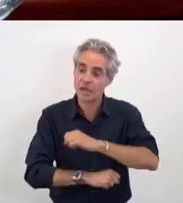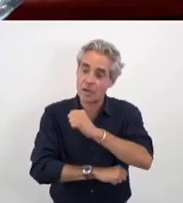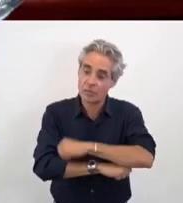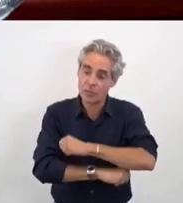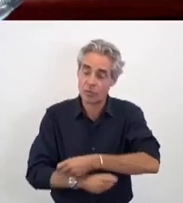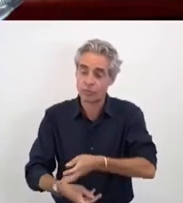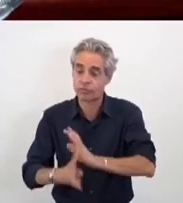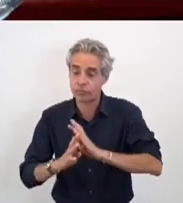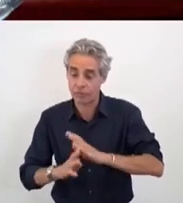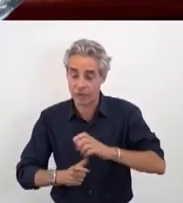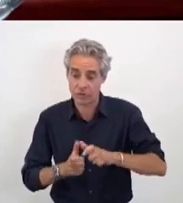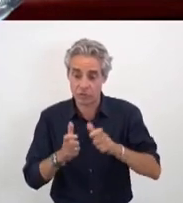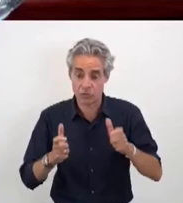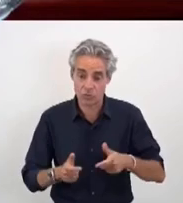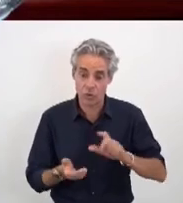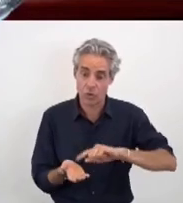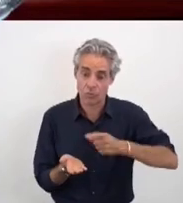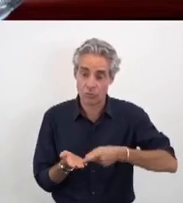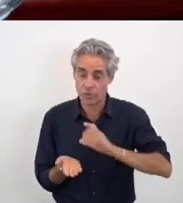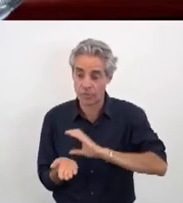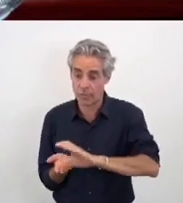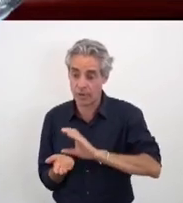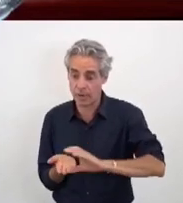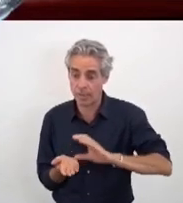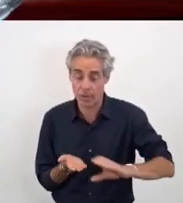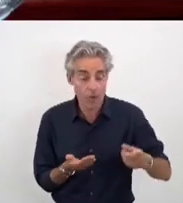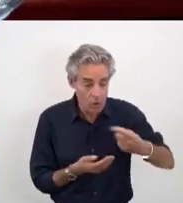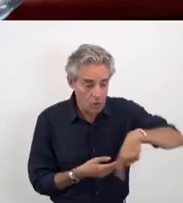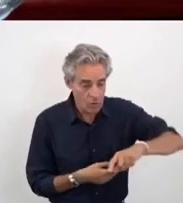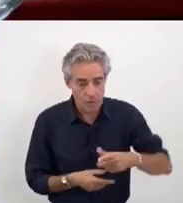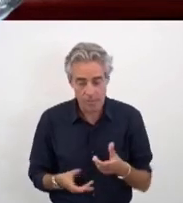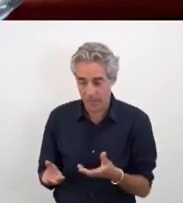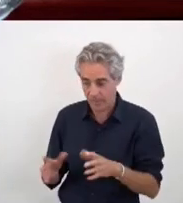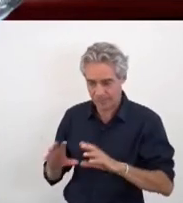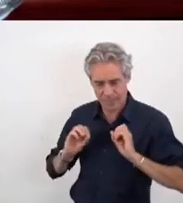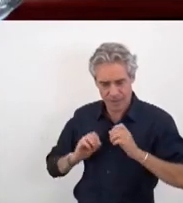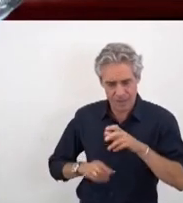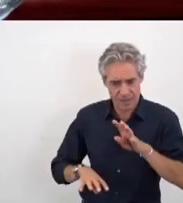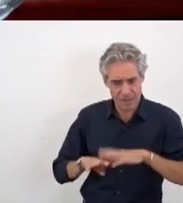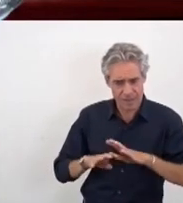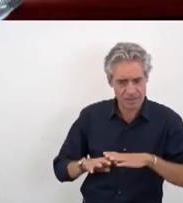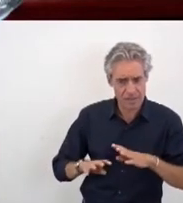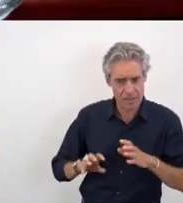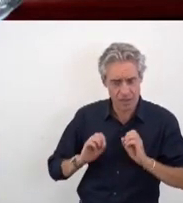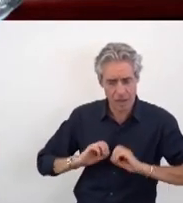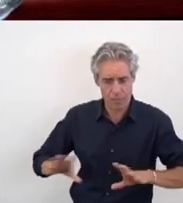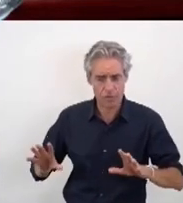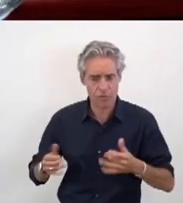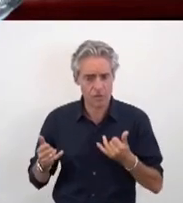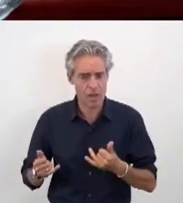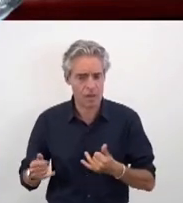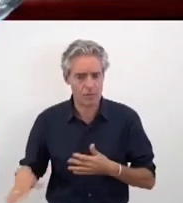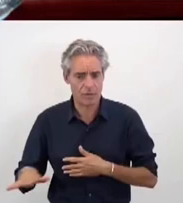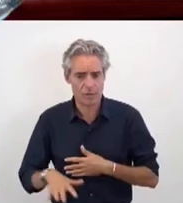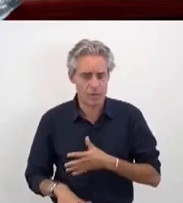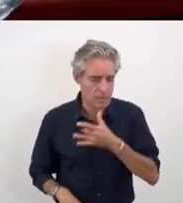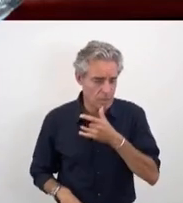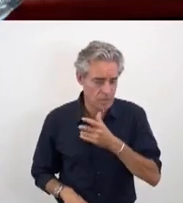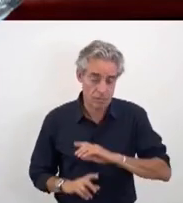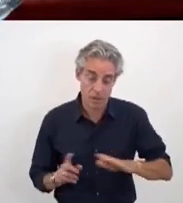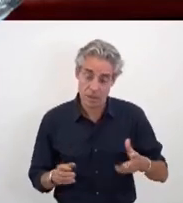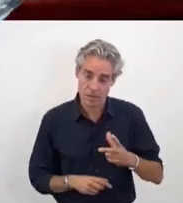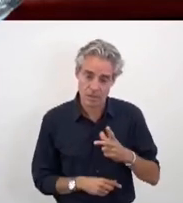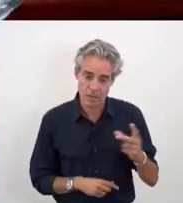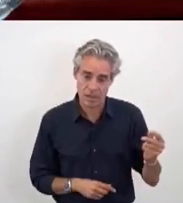pour lesquelles vous donnez des budgets. on ne peut pas avoir un abandon des services publics dans notre quartier. C'est extrêmement